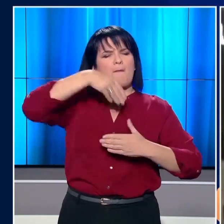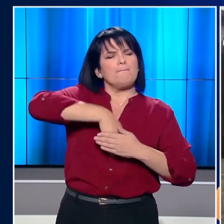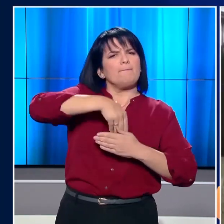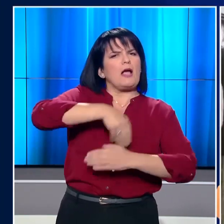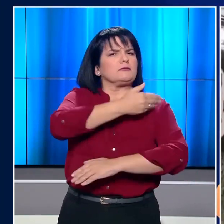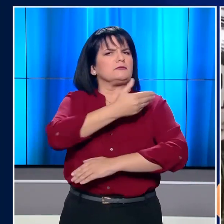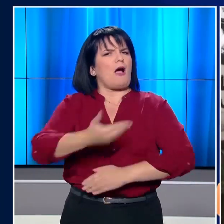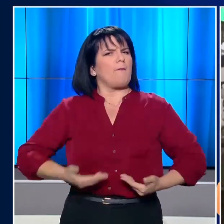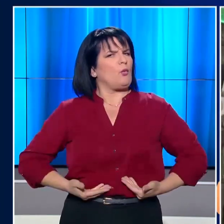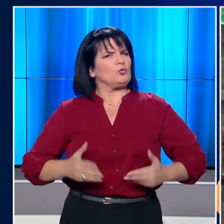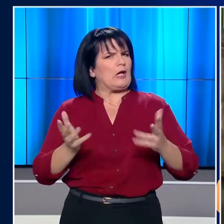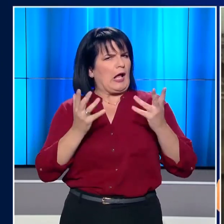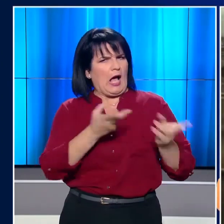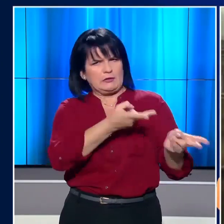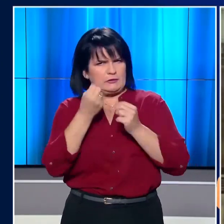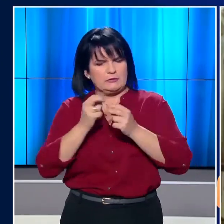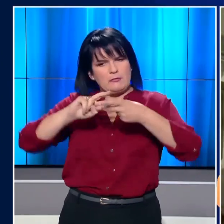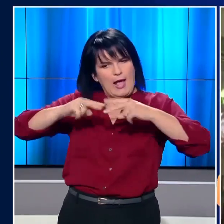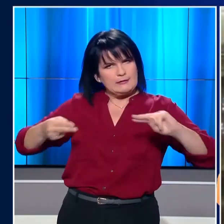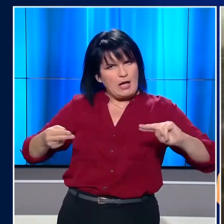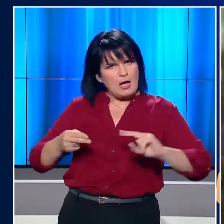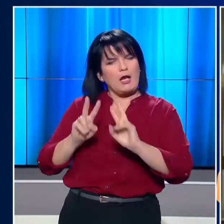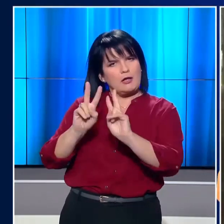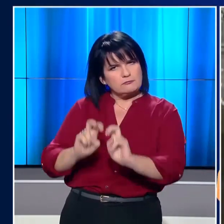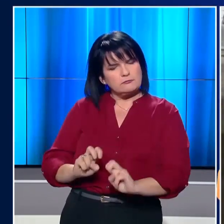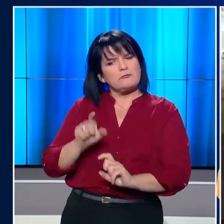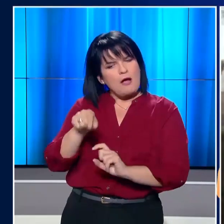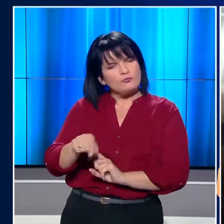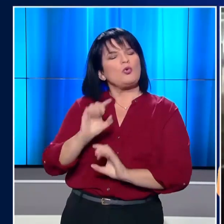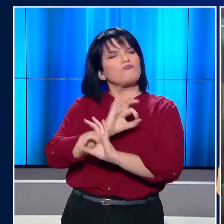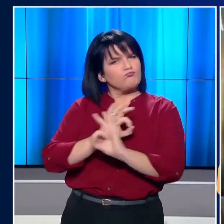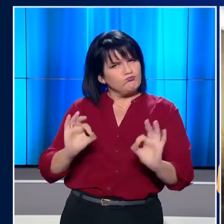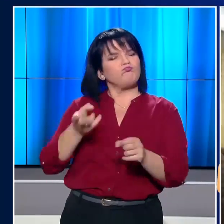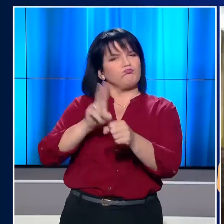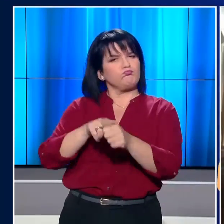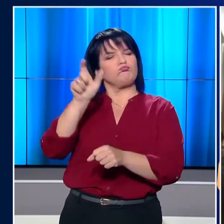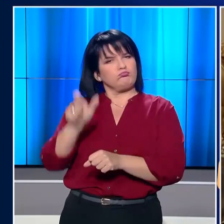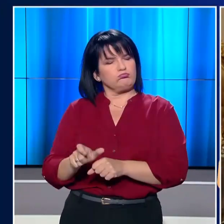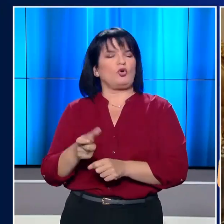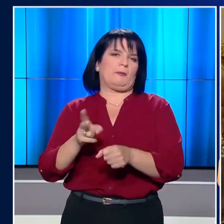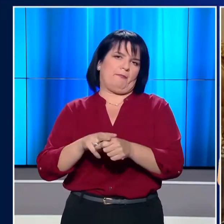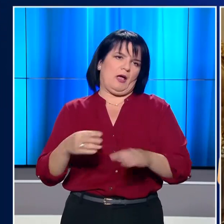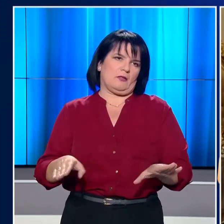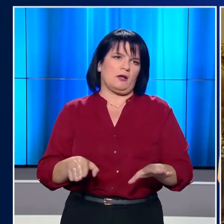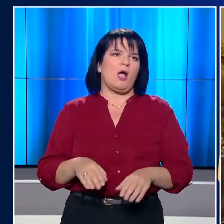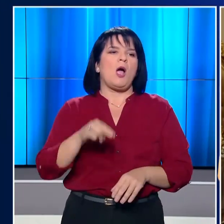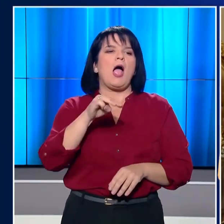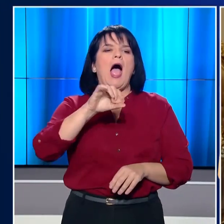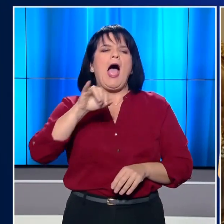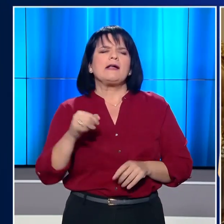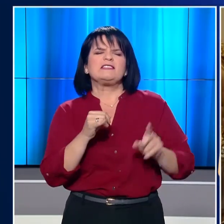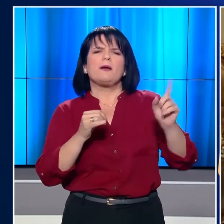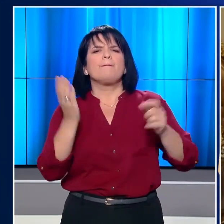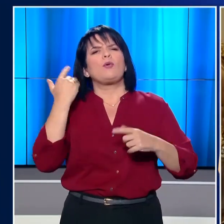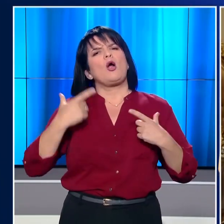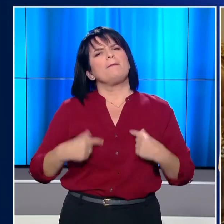εσόρουχο του Αλμπαγδάντι, στο οποίο έγινε η εξέταση DNA, ώστε να επιβεβαιωθεί η ταυτότητά του. Ο Μοχάμεντα Λισατζέτ είναι